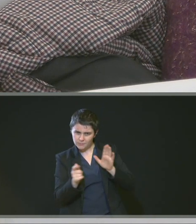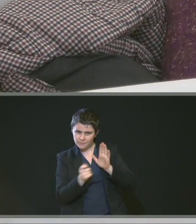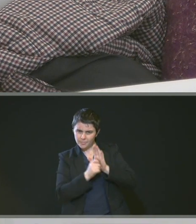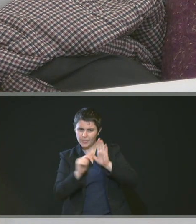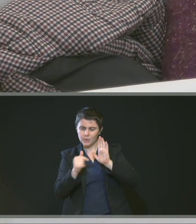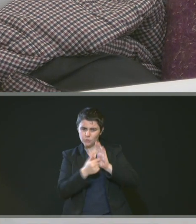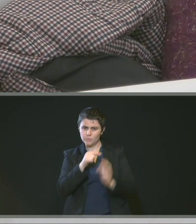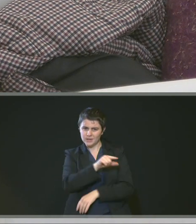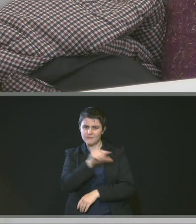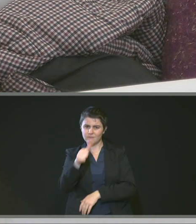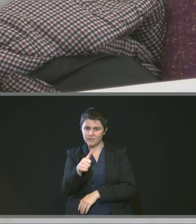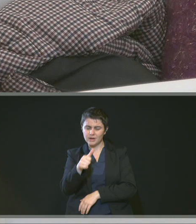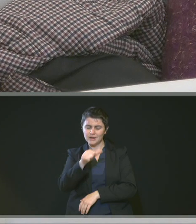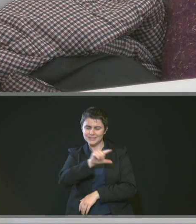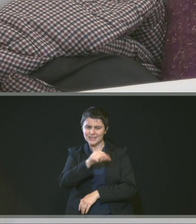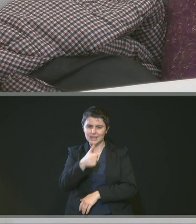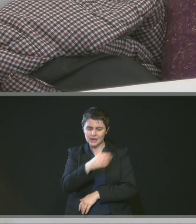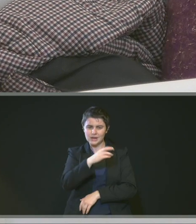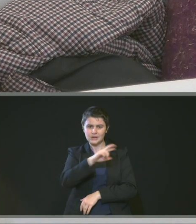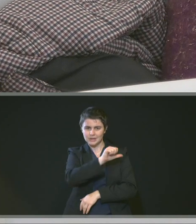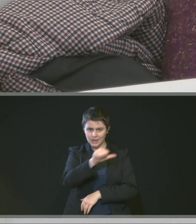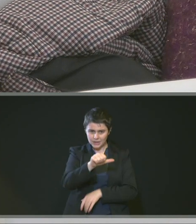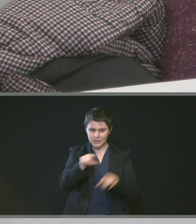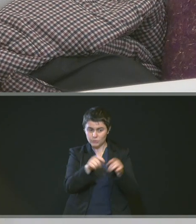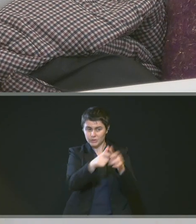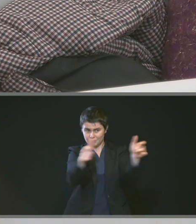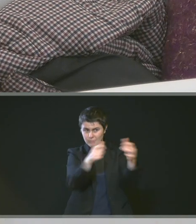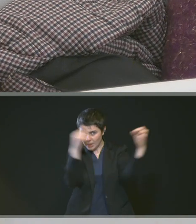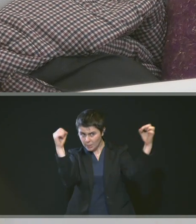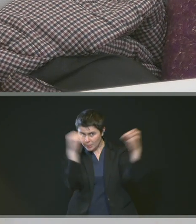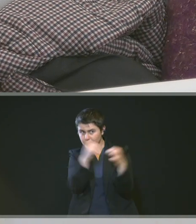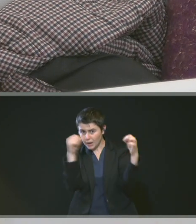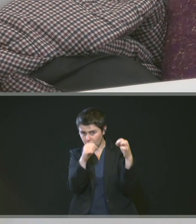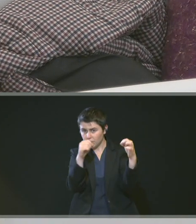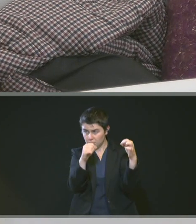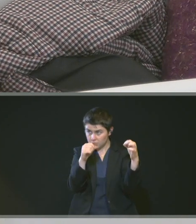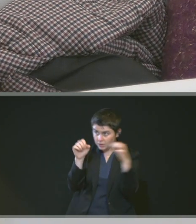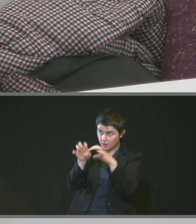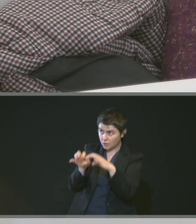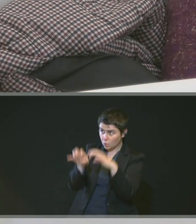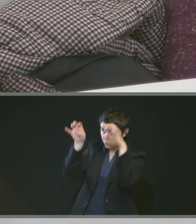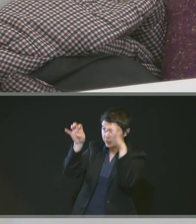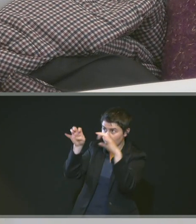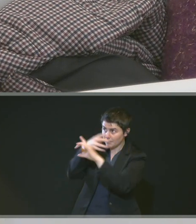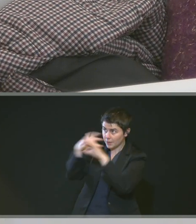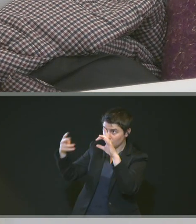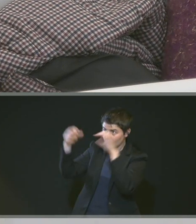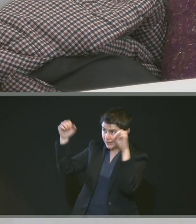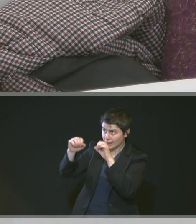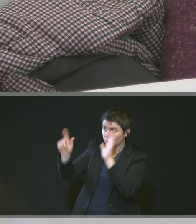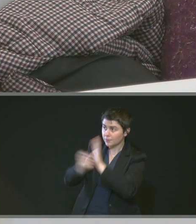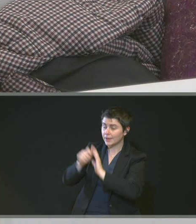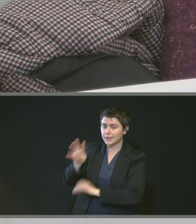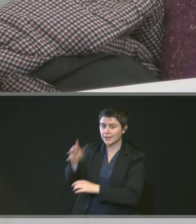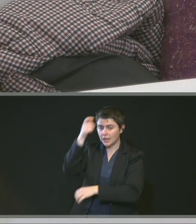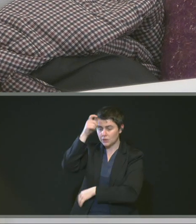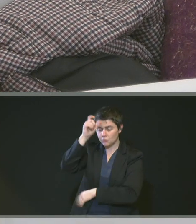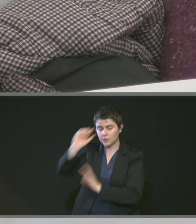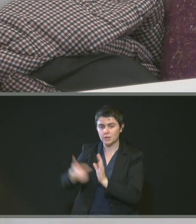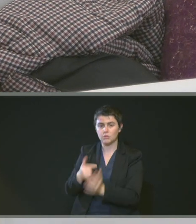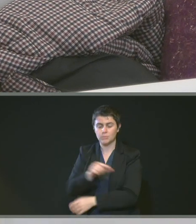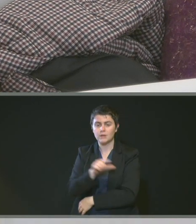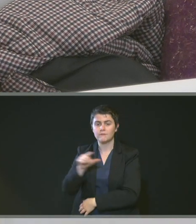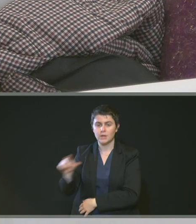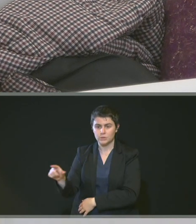et la ZAC Elisa Le Monnier ont approuvé par délibération du Conseil métropolitain du 4 juillet 2022, que RNA a